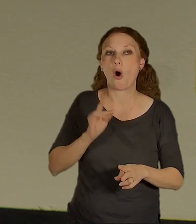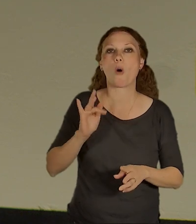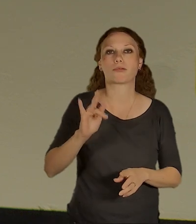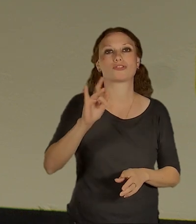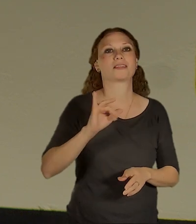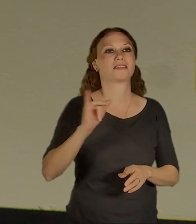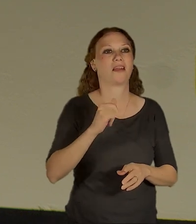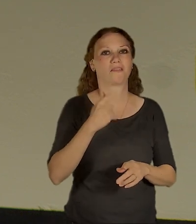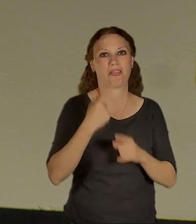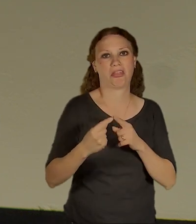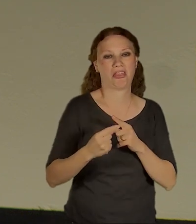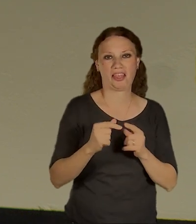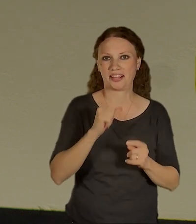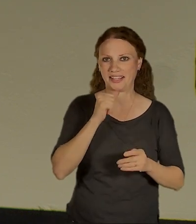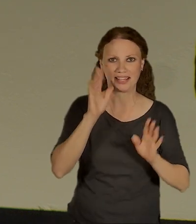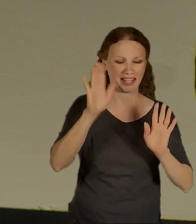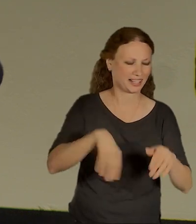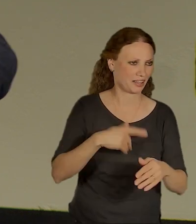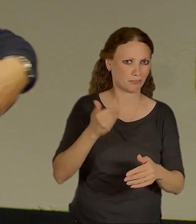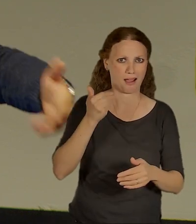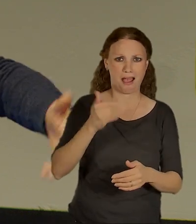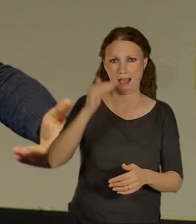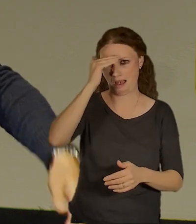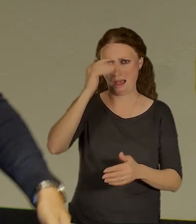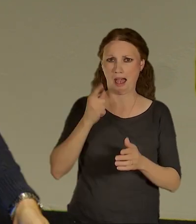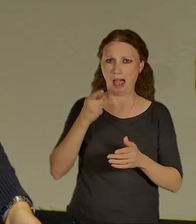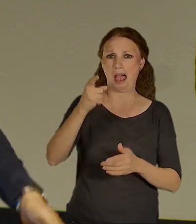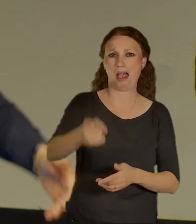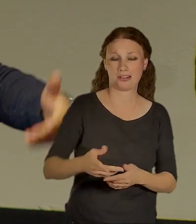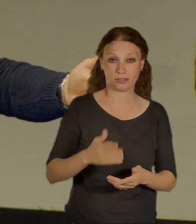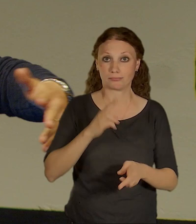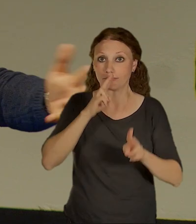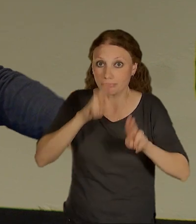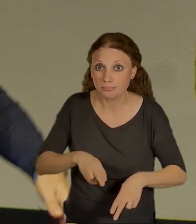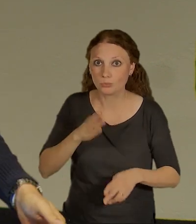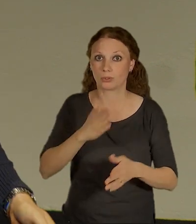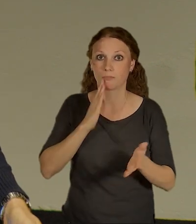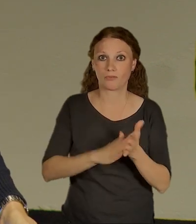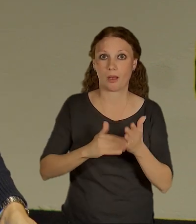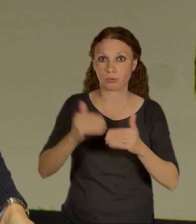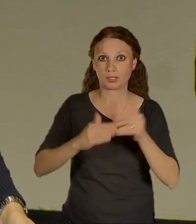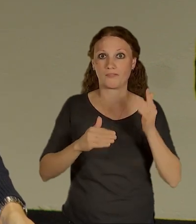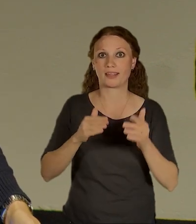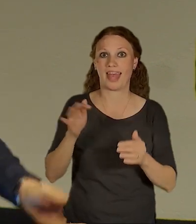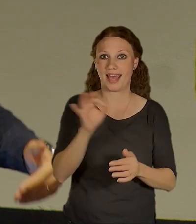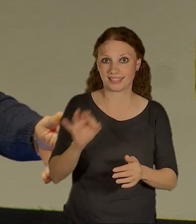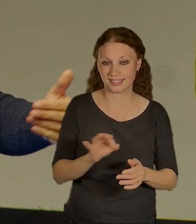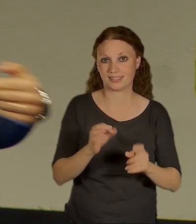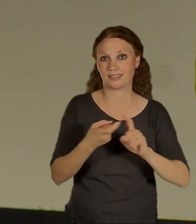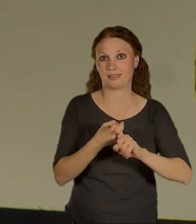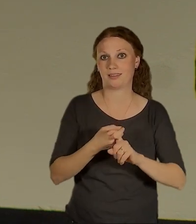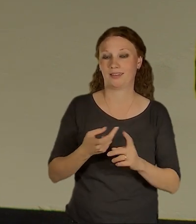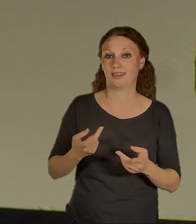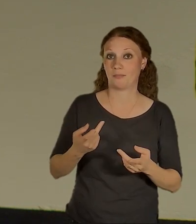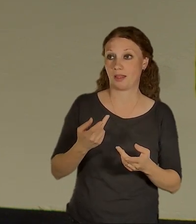to nikdy nebude nebo jak je to daleko. Kde se teďka nacházíme v tom procesu? Je to tak, že třeba Praha je u nějakých jednání, kde se probírá